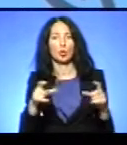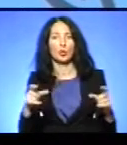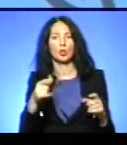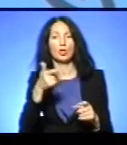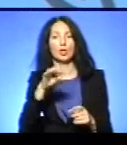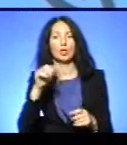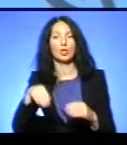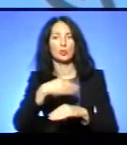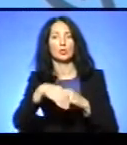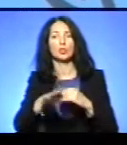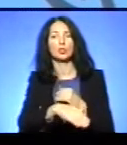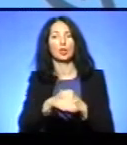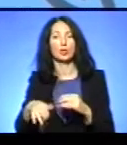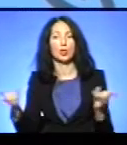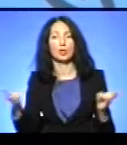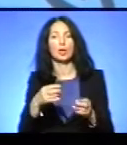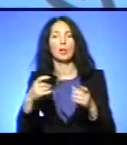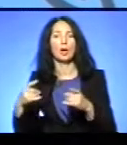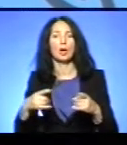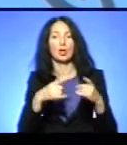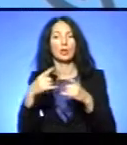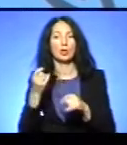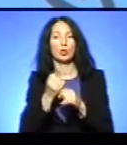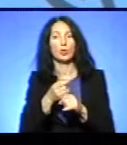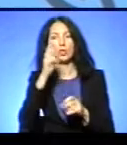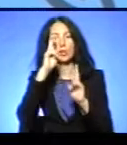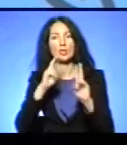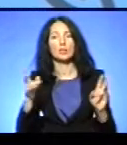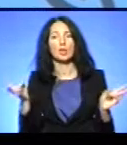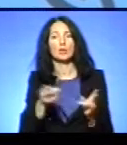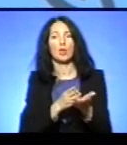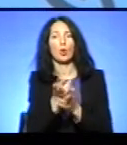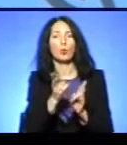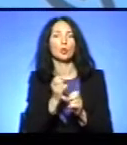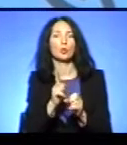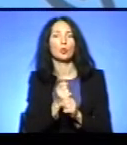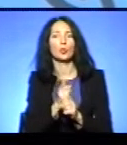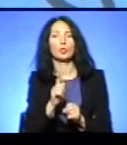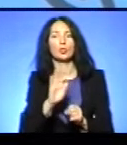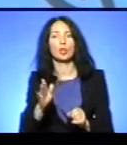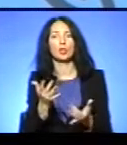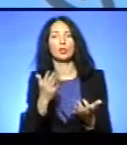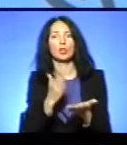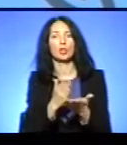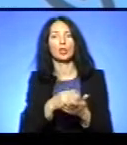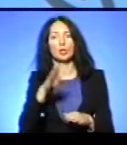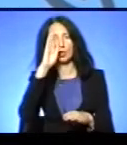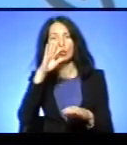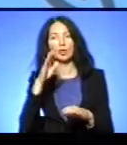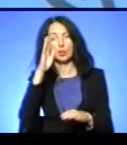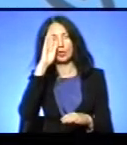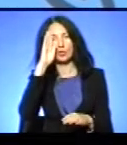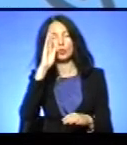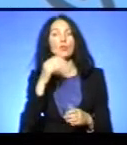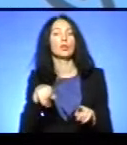знімку робити, бо не знаю, чи там потрібна операція, чи так воно, щось сім'ї є. І ще чоловік її теж лежить. В нього теж спина